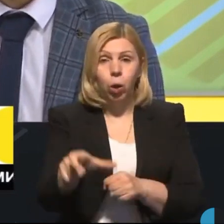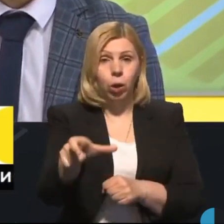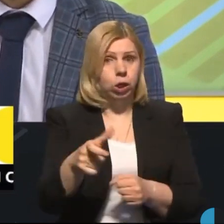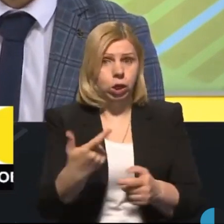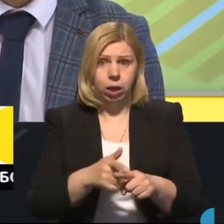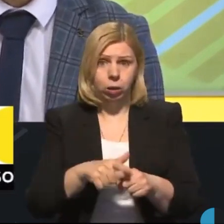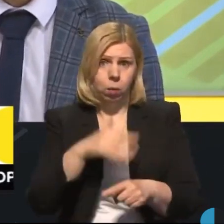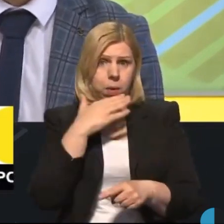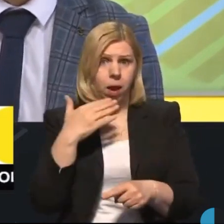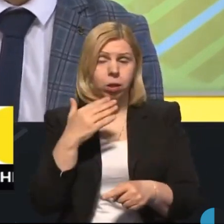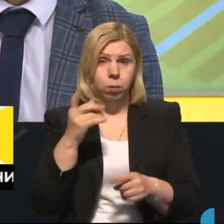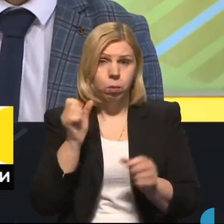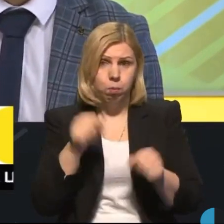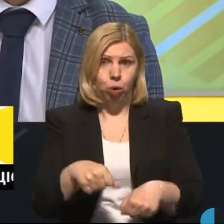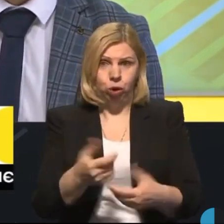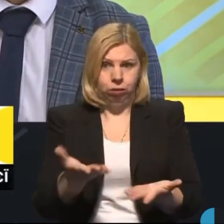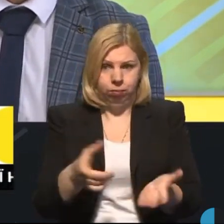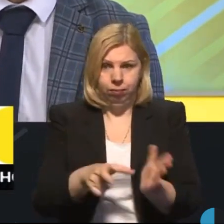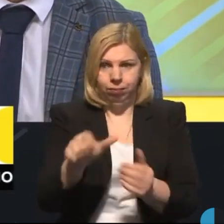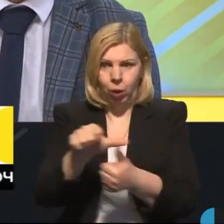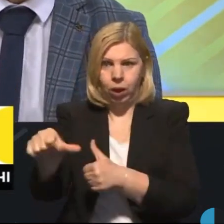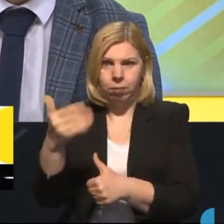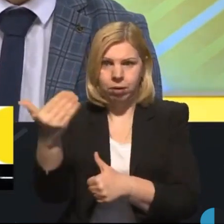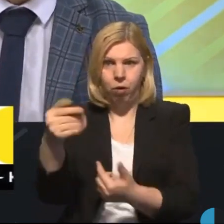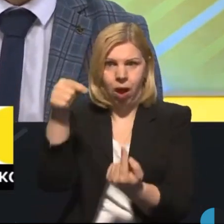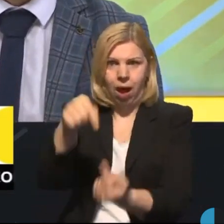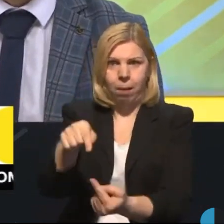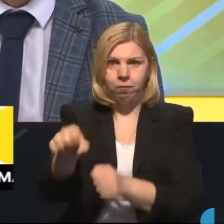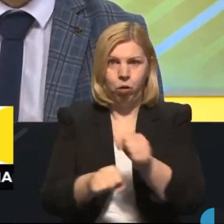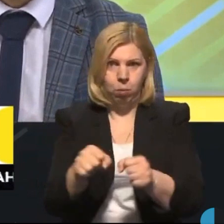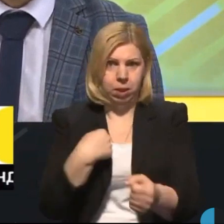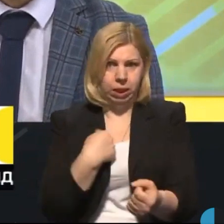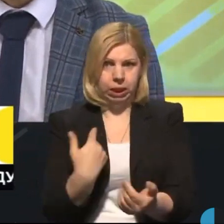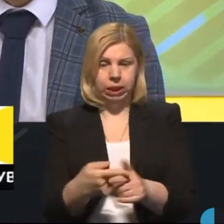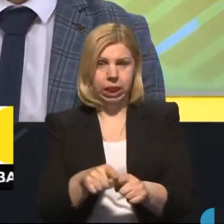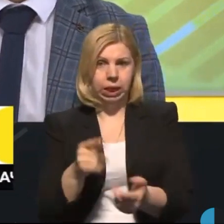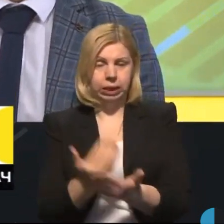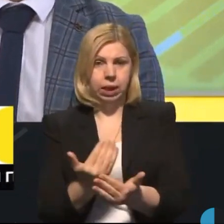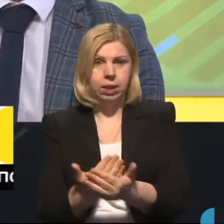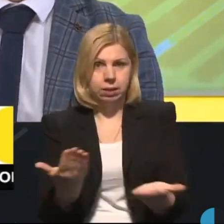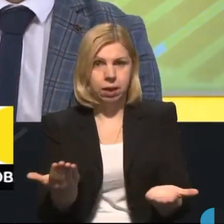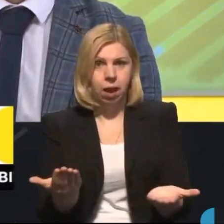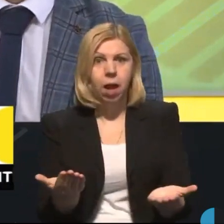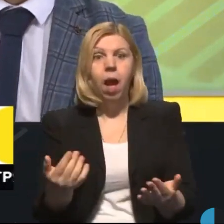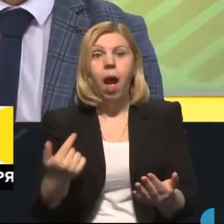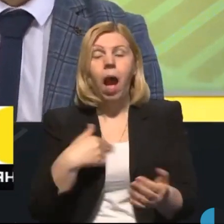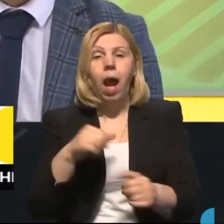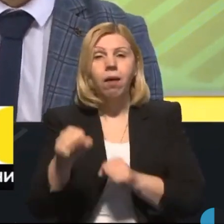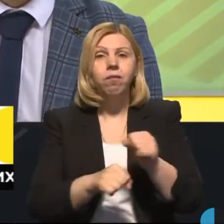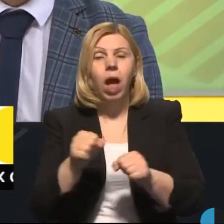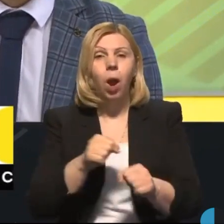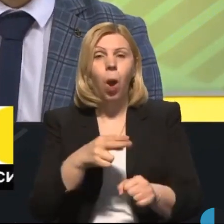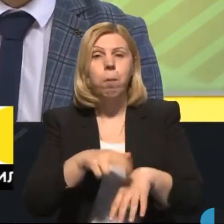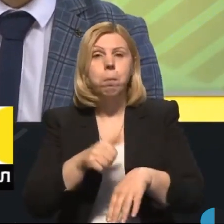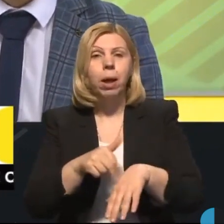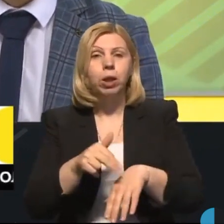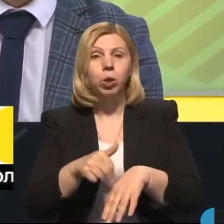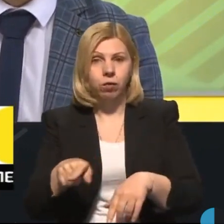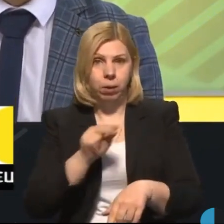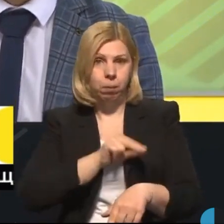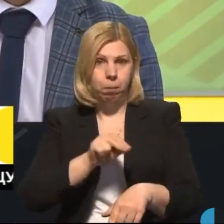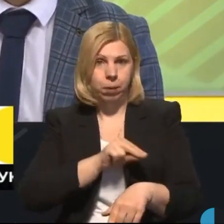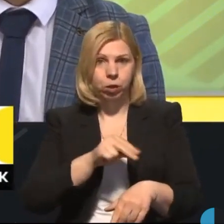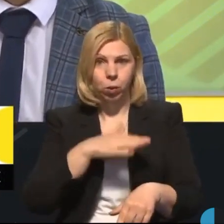багато цих проблем, про які ми з вами говоримо. Мені так видається. Так. А скажі, будь ласка, велопатруль, він працює